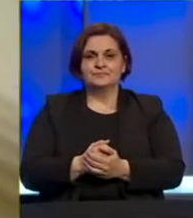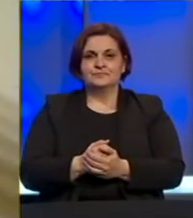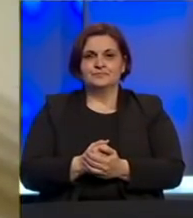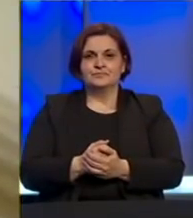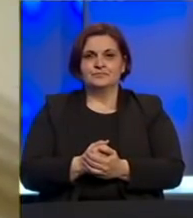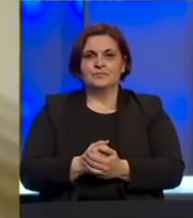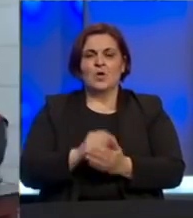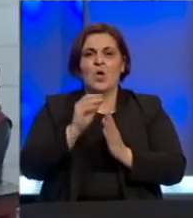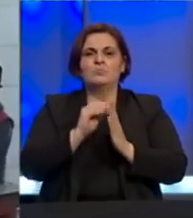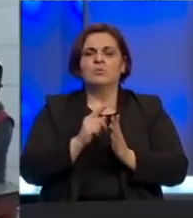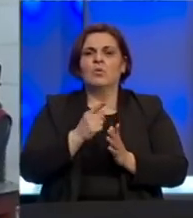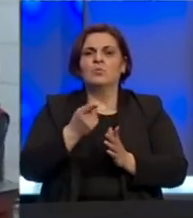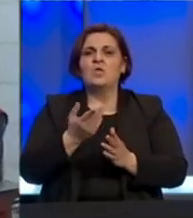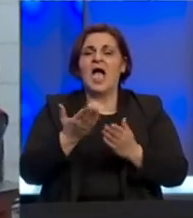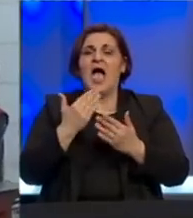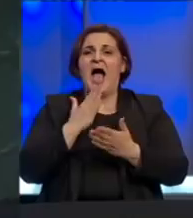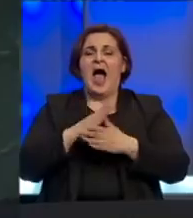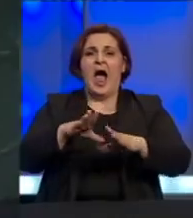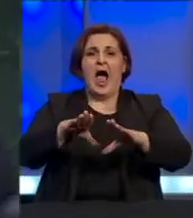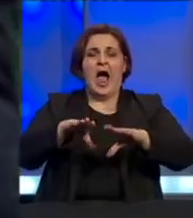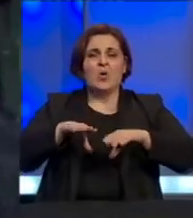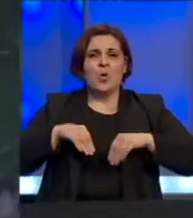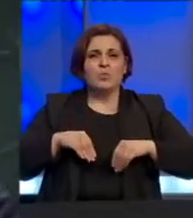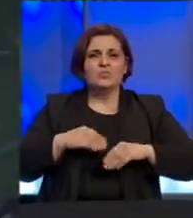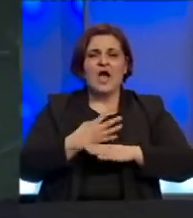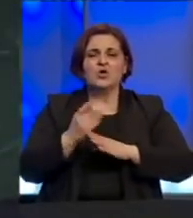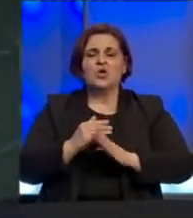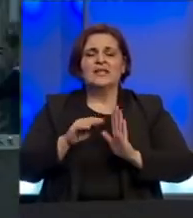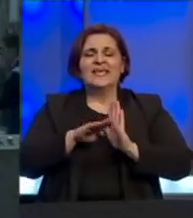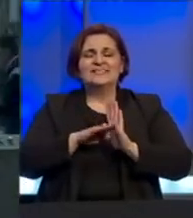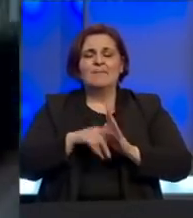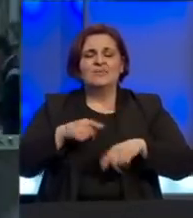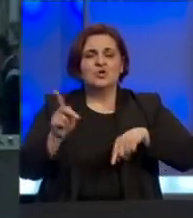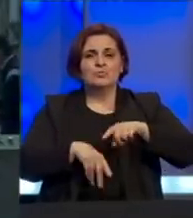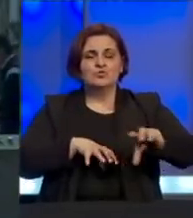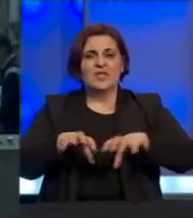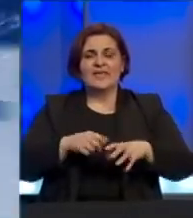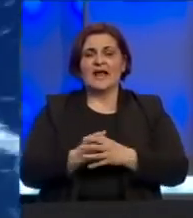Poslodavci upozorili ako bude usvojen korona zakon slijedi od puštanje radnika